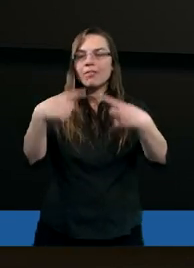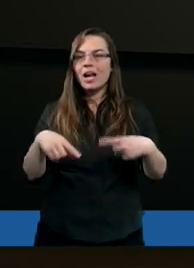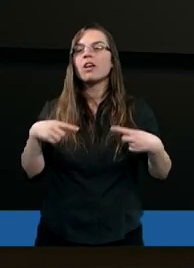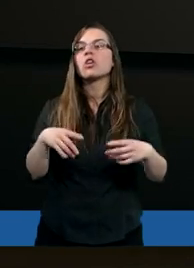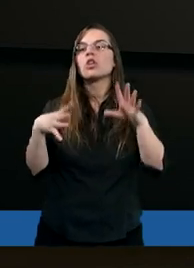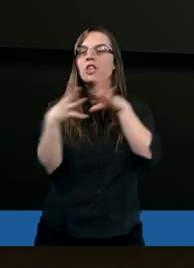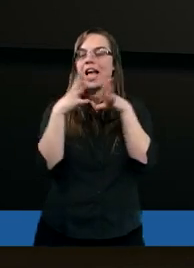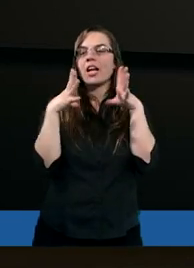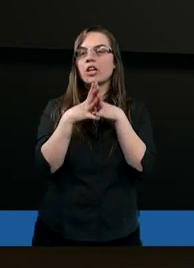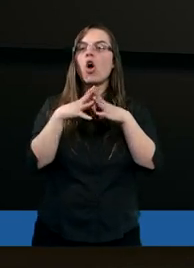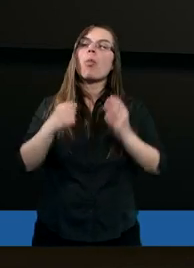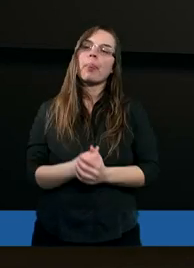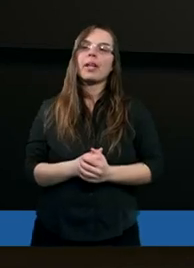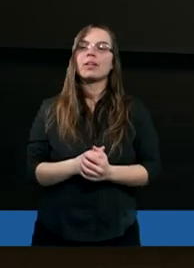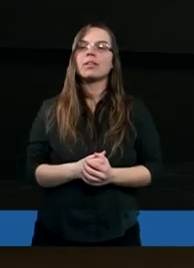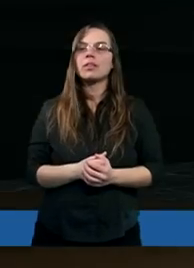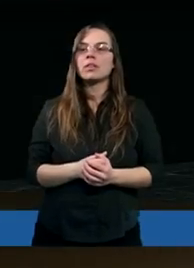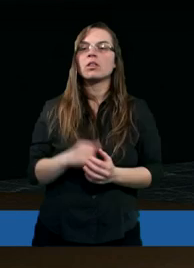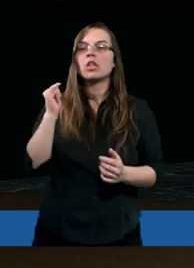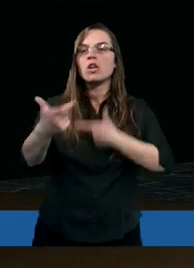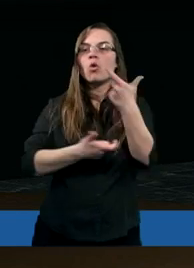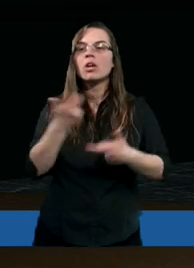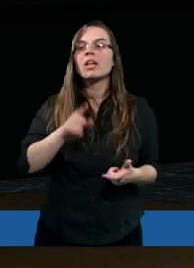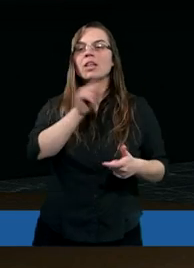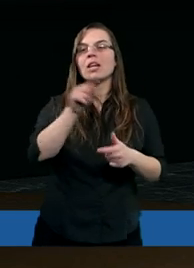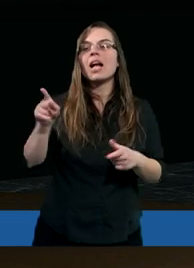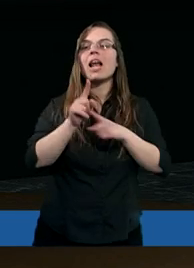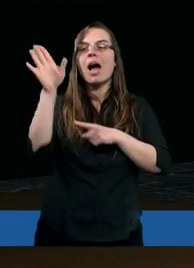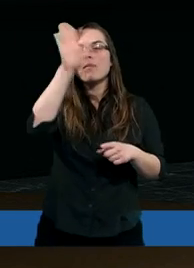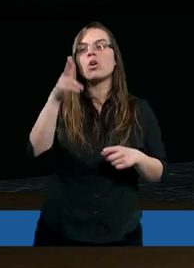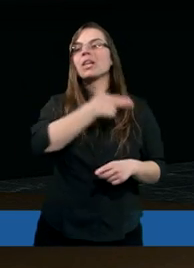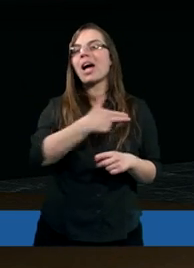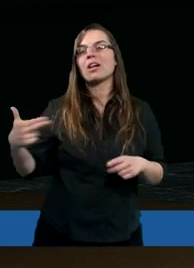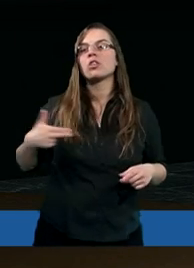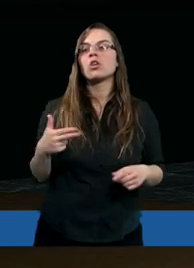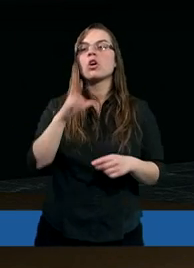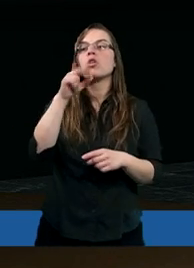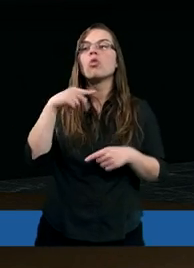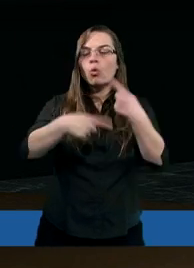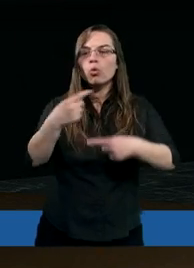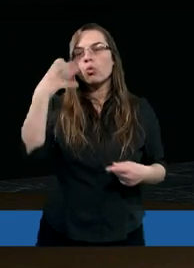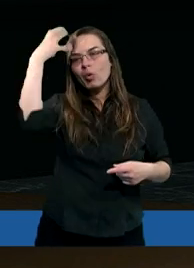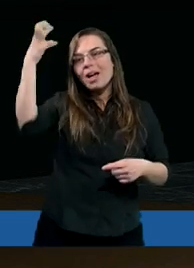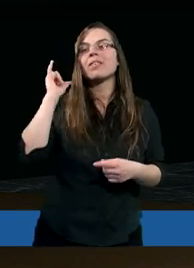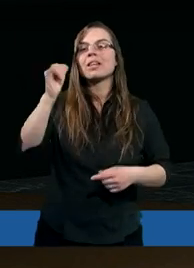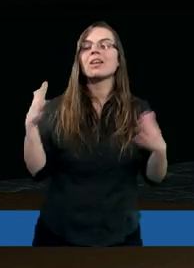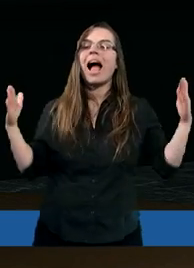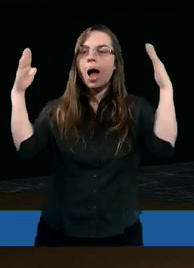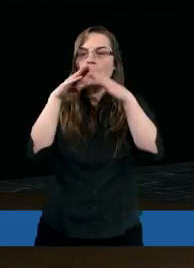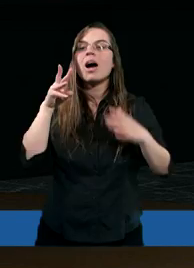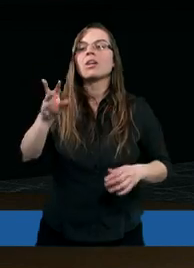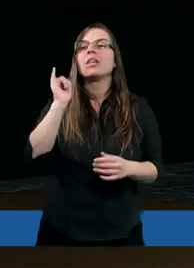wiersz dziesiąty. I uczyniłeś z nich dla Boga naszego ród królewski i